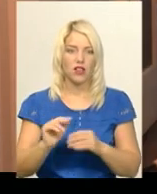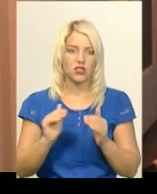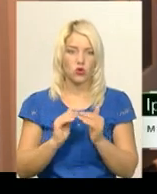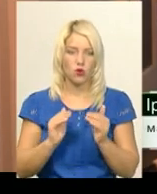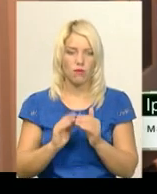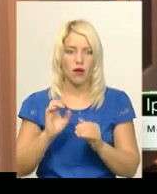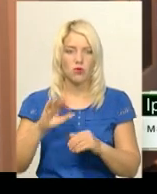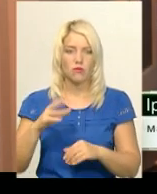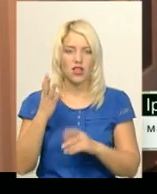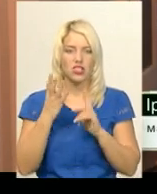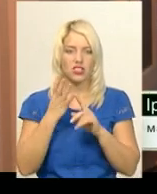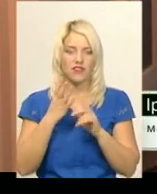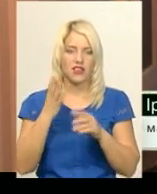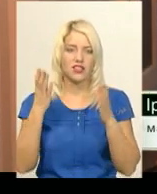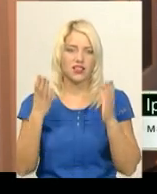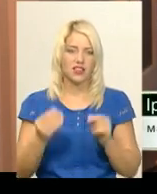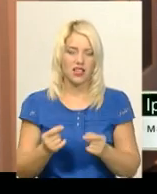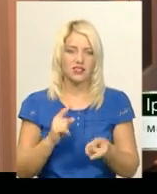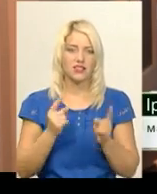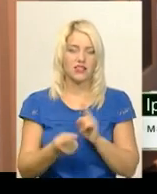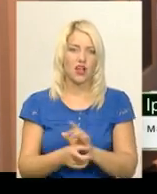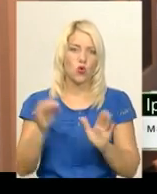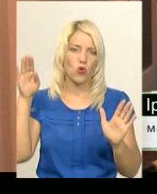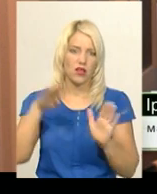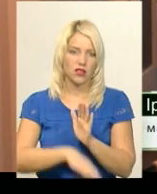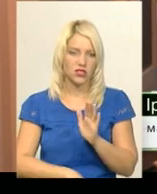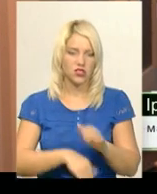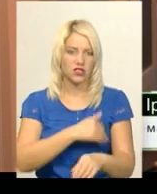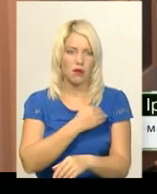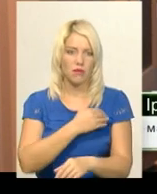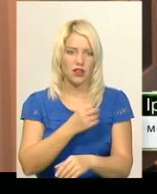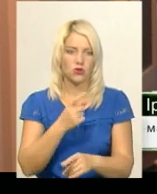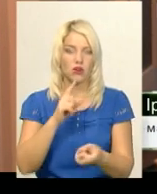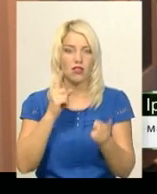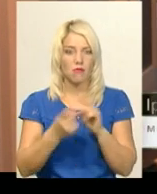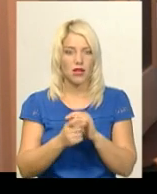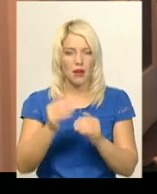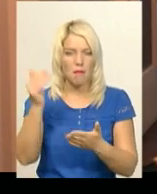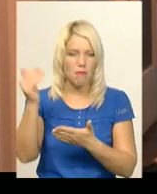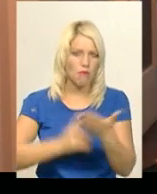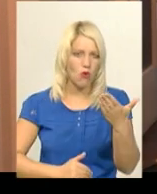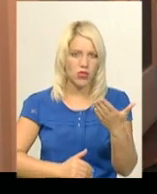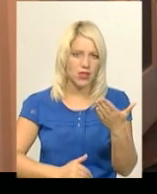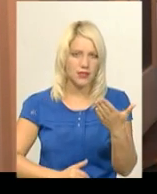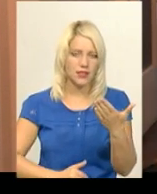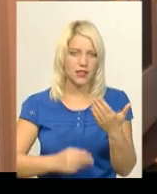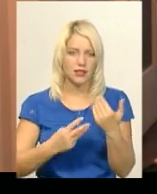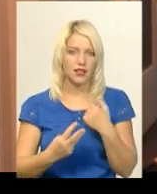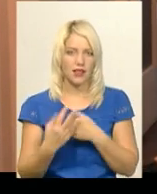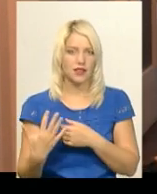потім на четвертий день стало гірше, температура навпаки понизилась до 35